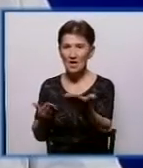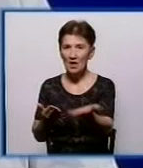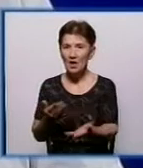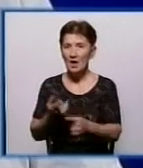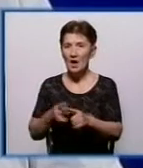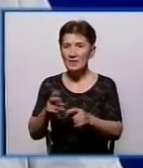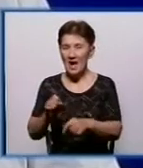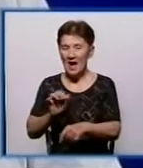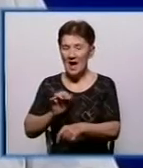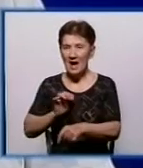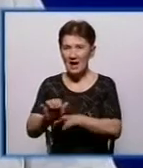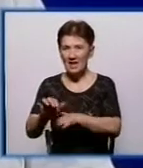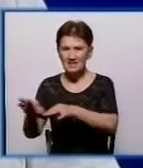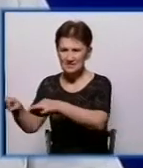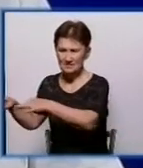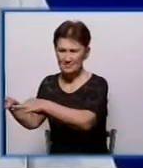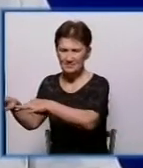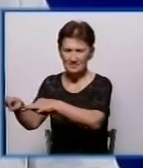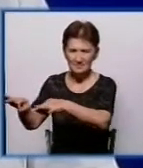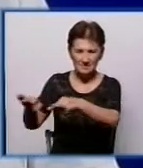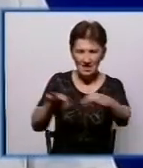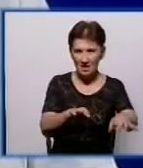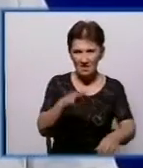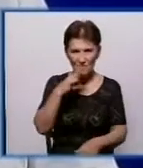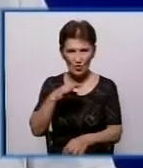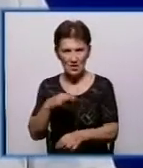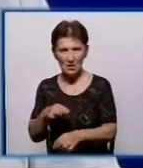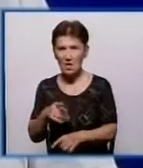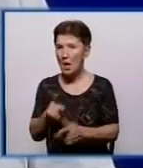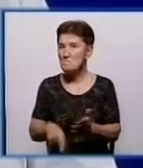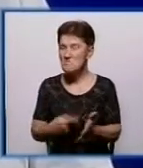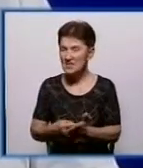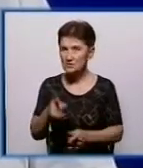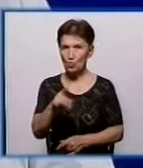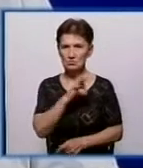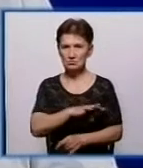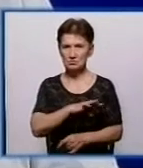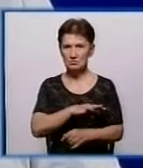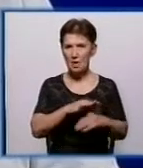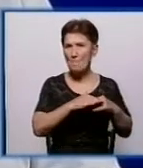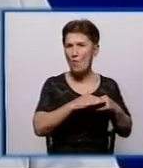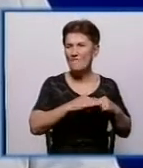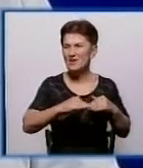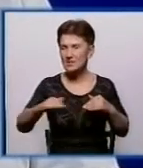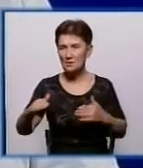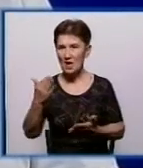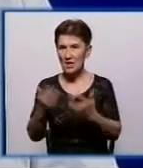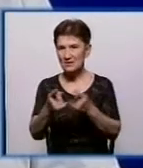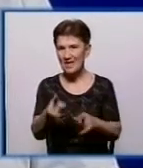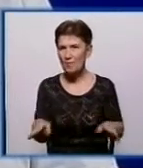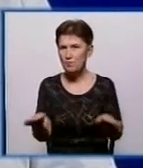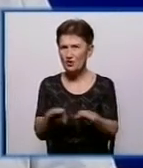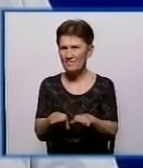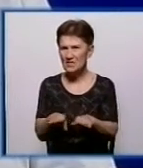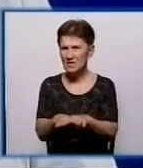транспортування 120 кілометрами. Другий чинник – місто користується поверхневим водозабором. Якщо ми порівняємо нас,